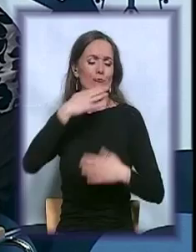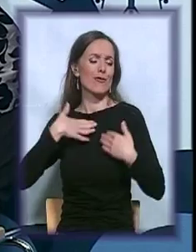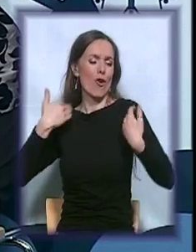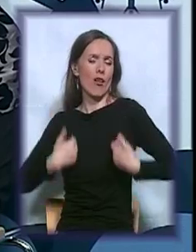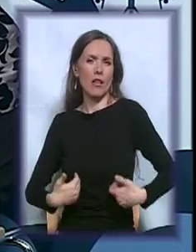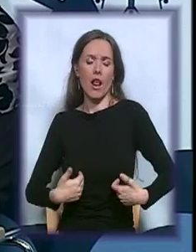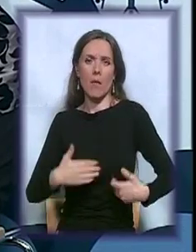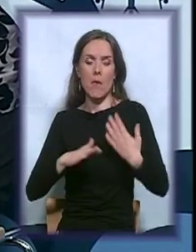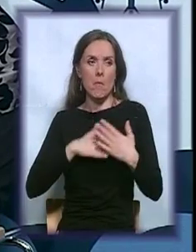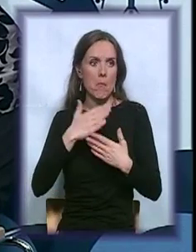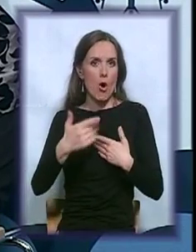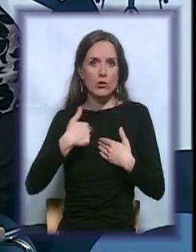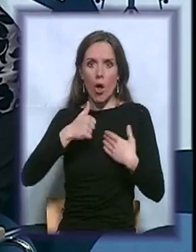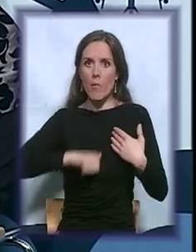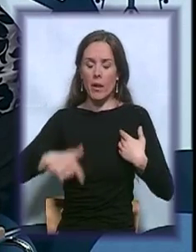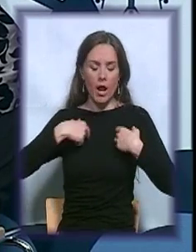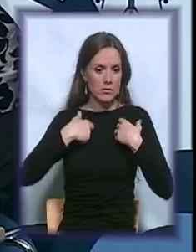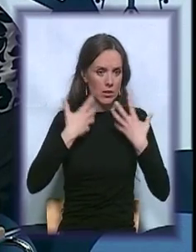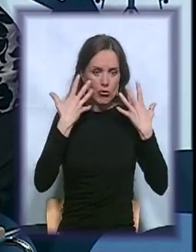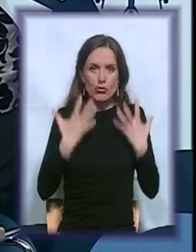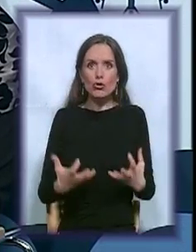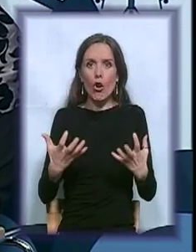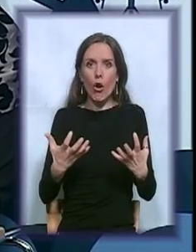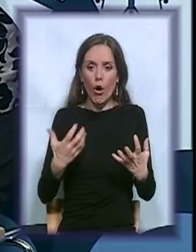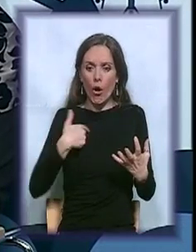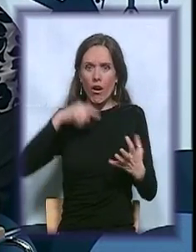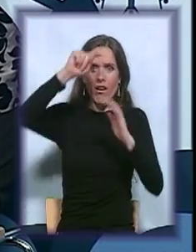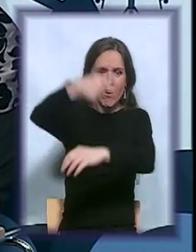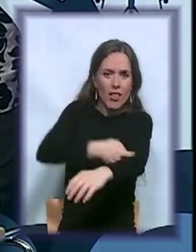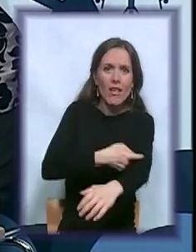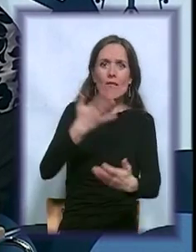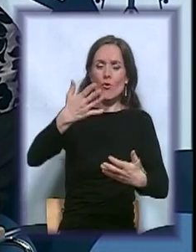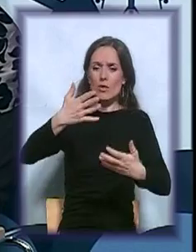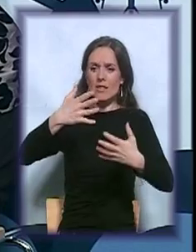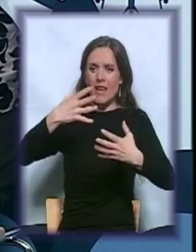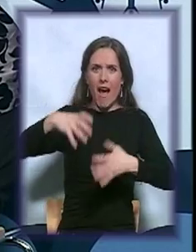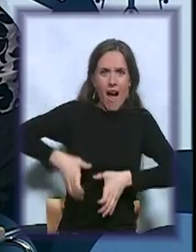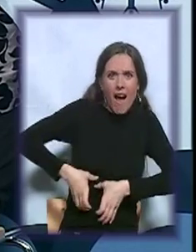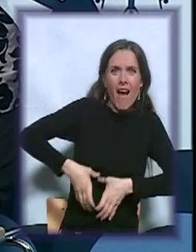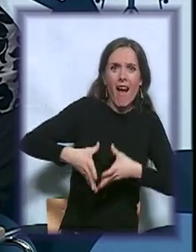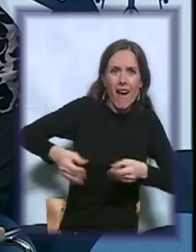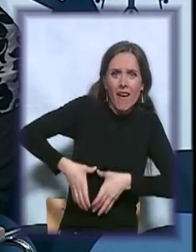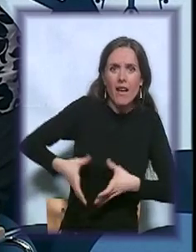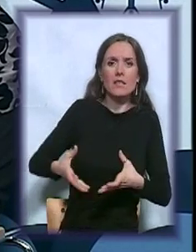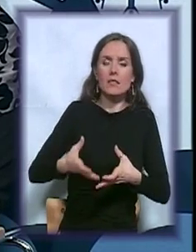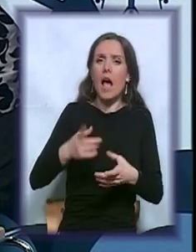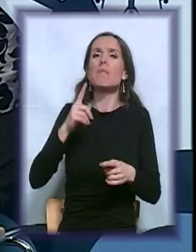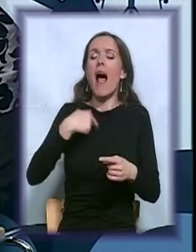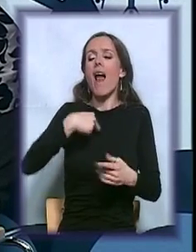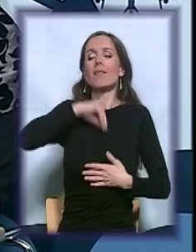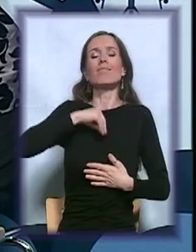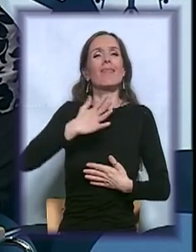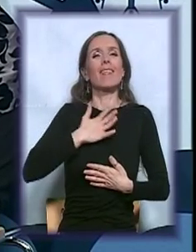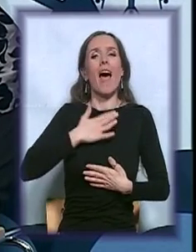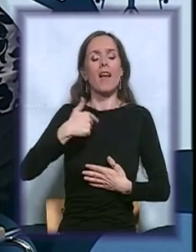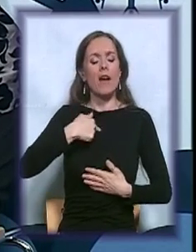skalamerijama, sa infuzijama. Jednostavno sam, ne znam, vratno sam po privadi tako smogla snage i posle deset godina, sad je